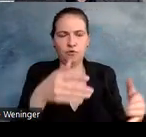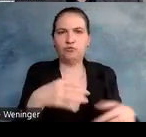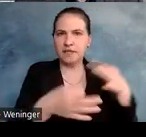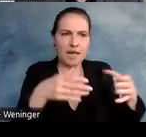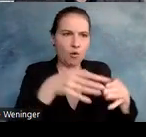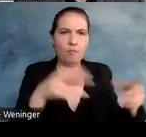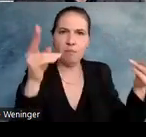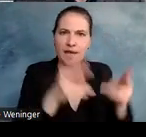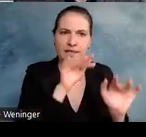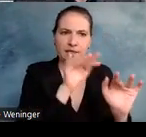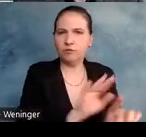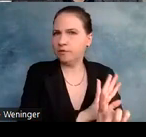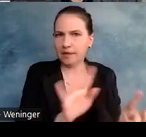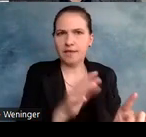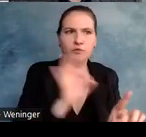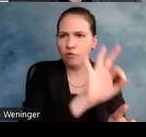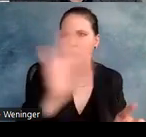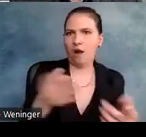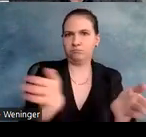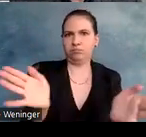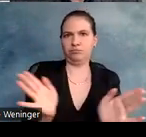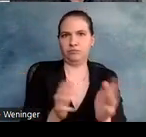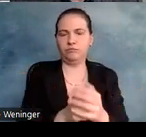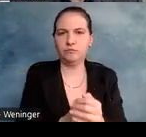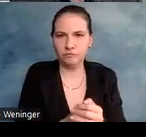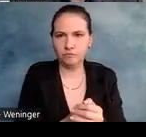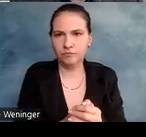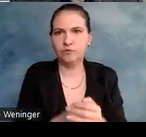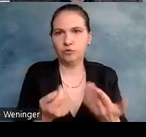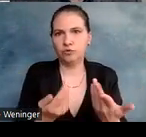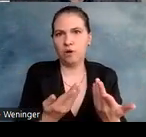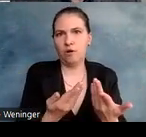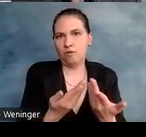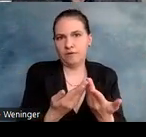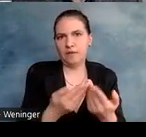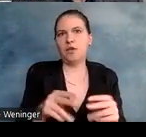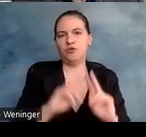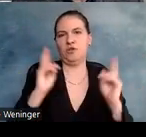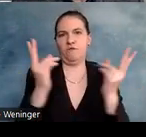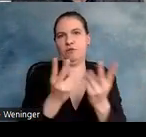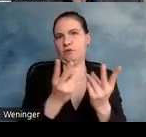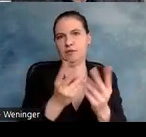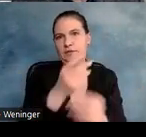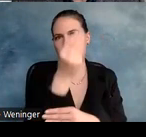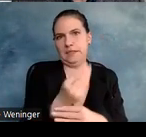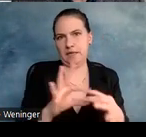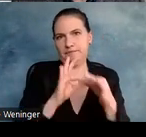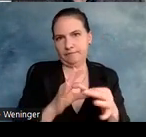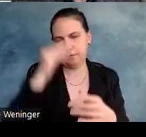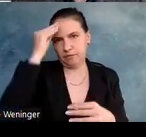Beeinträchtigung haben, sondern dass es allen was bringt. Und dann spricht man auch von Universal Design for Learning. Da gibt es dann auch diese Prinzipien dazu.